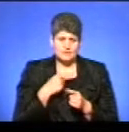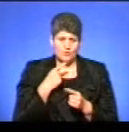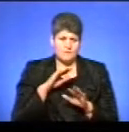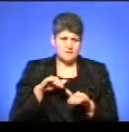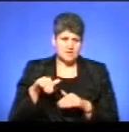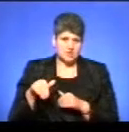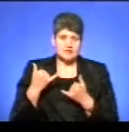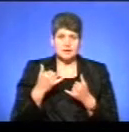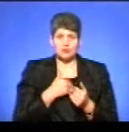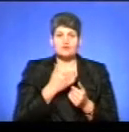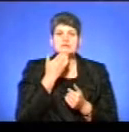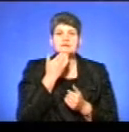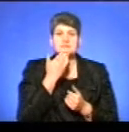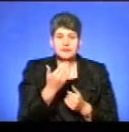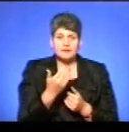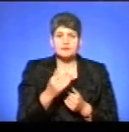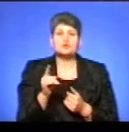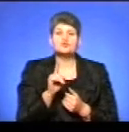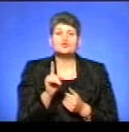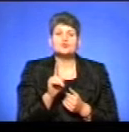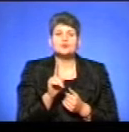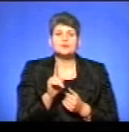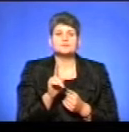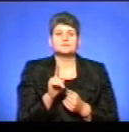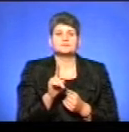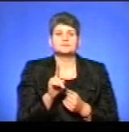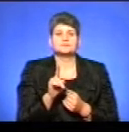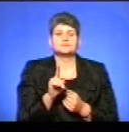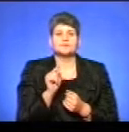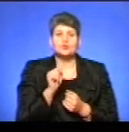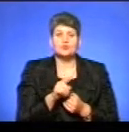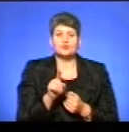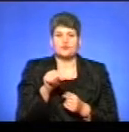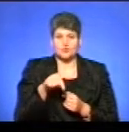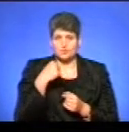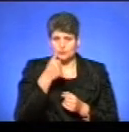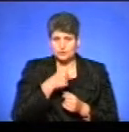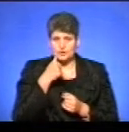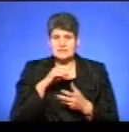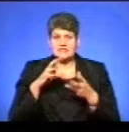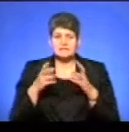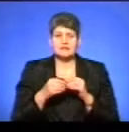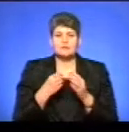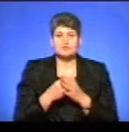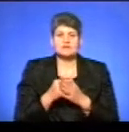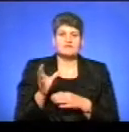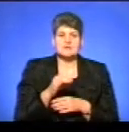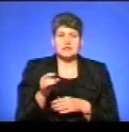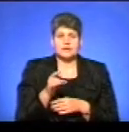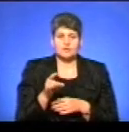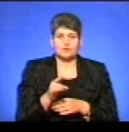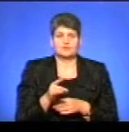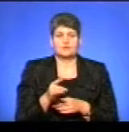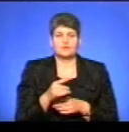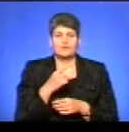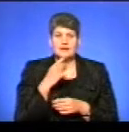пізніше. А зараз я хочу вас запитати щодо того, що цьогоріч зведені бюджети усіх районів декларували